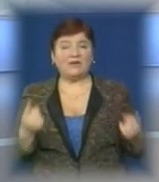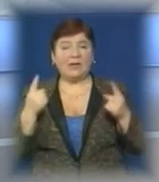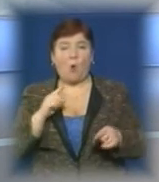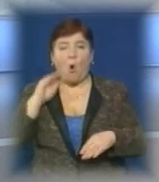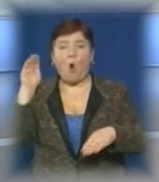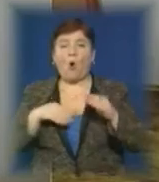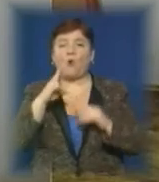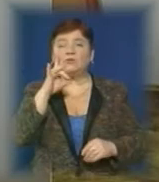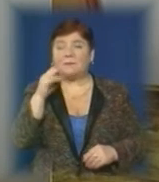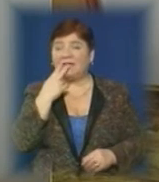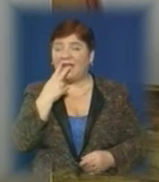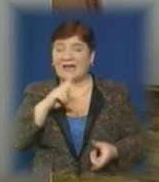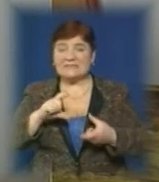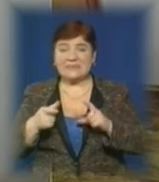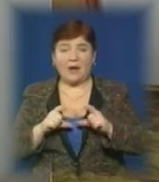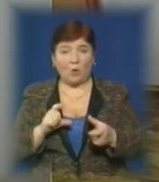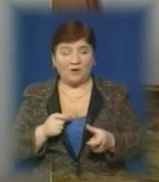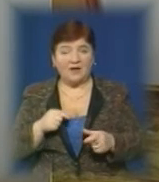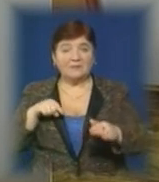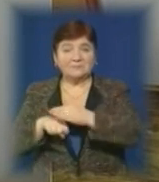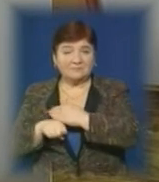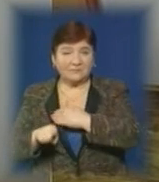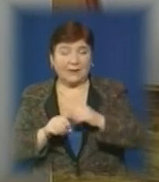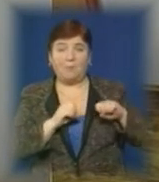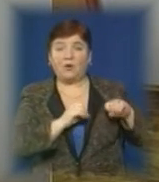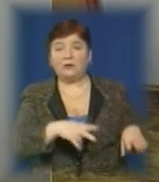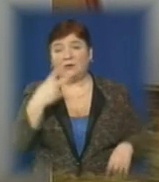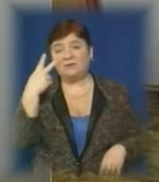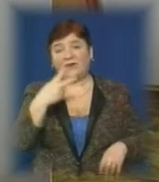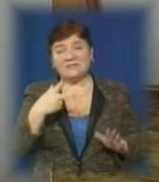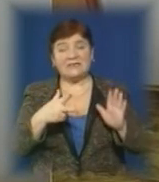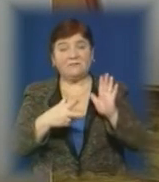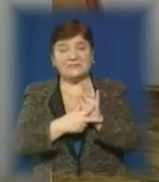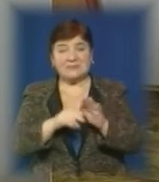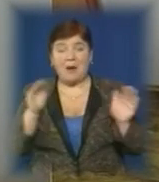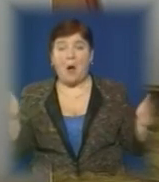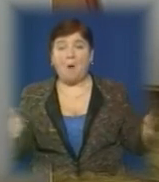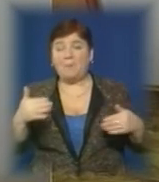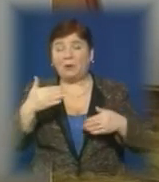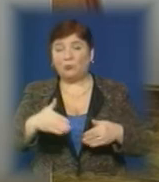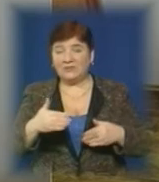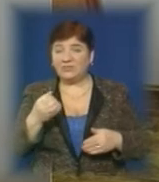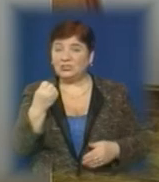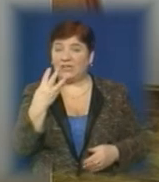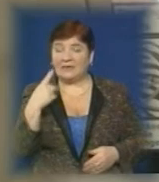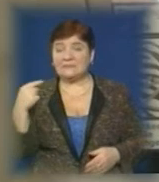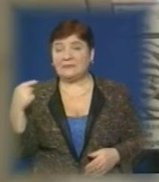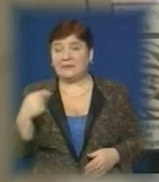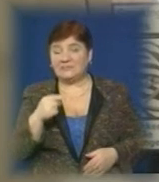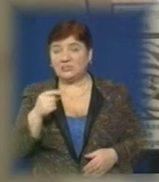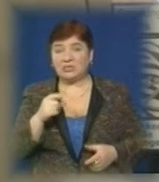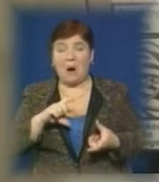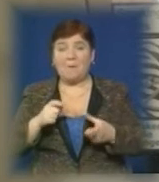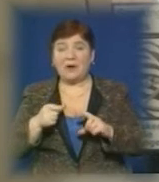контрабандних цигарок. Злоумисники вдалися до втечі і покинули 28 пакунків, в яких було близько 14 тисяч пачок